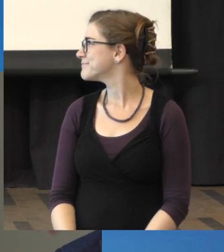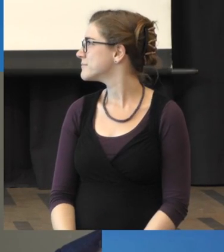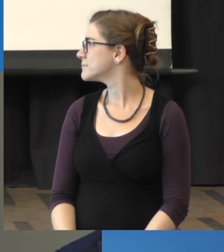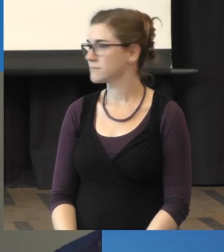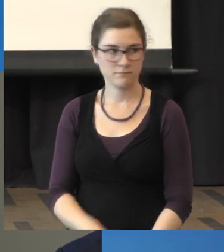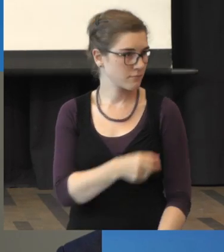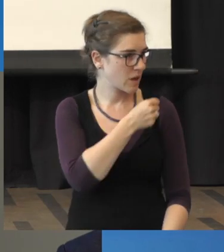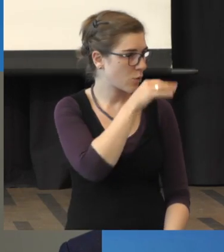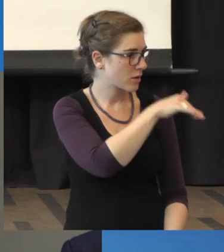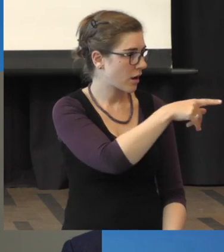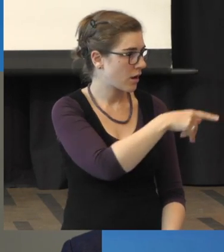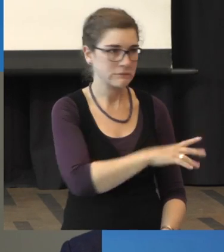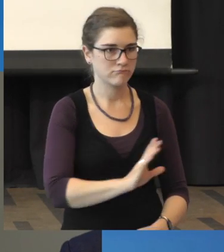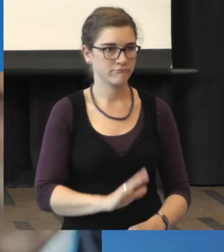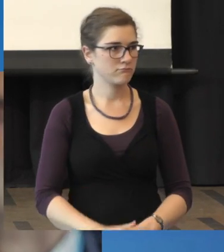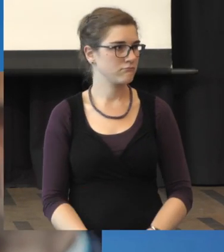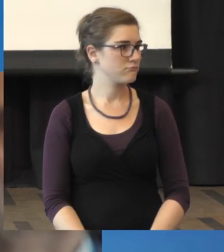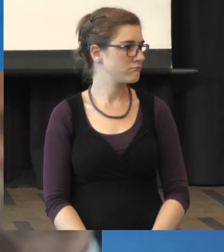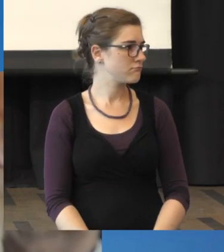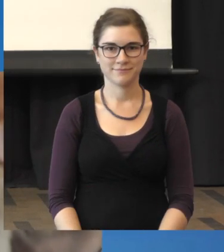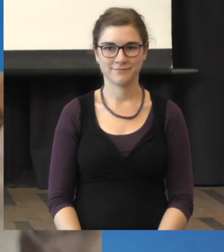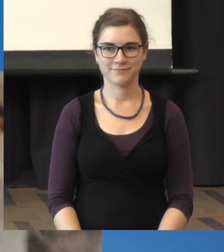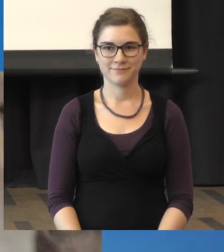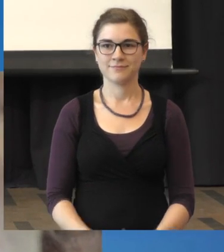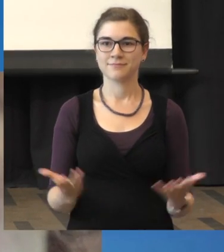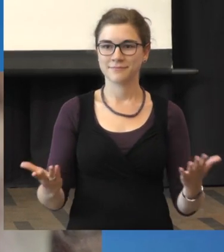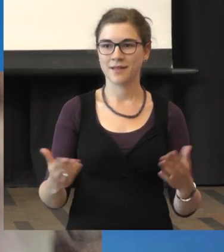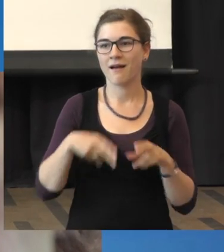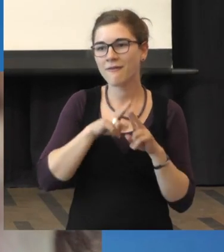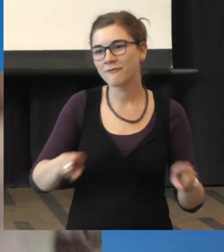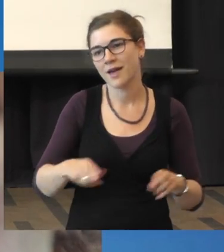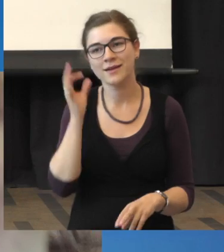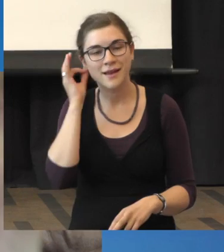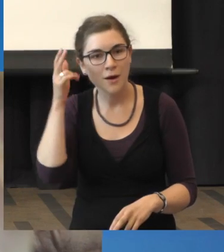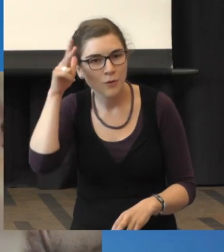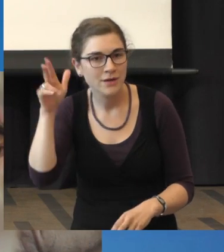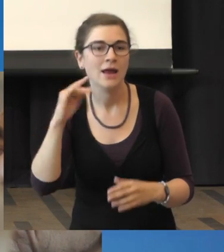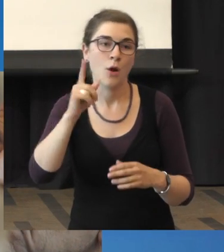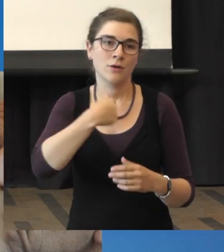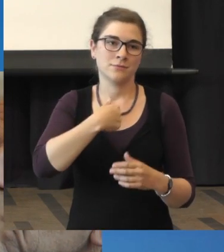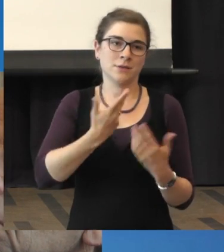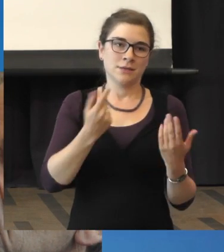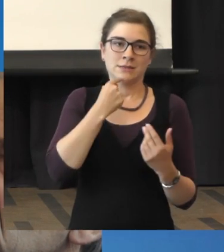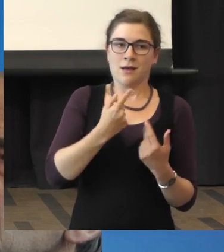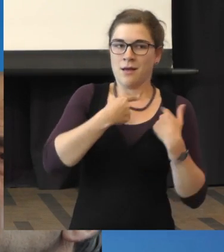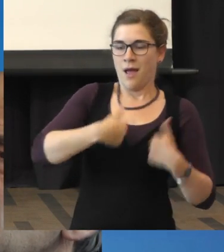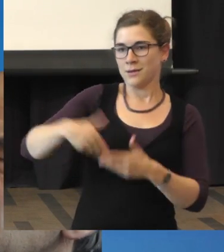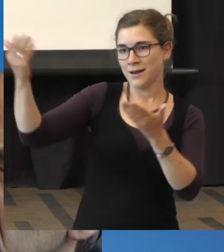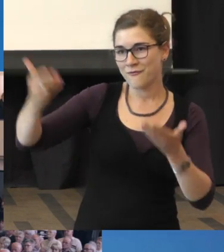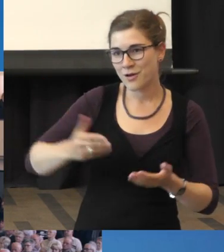haben Sie ein Mikro da vorne? Nein, wir haben nur die zwei. Doch, hat er. Gut. Ja, meine sehr verehrten Damen und Herren, auch ich möchte Sie ganz herzlich begrüßen.